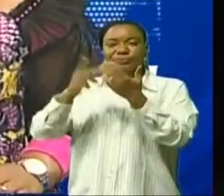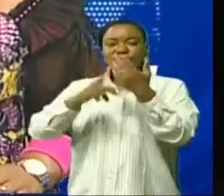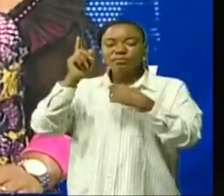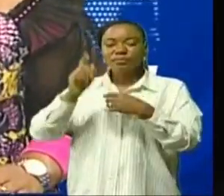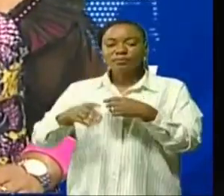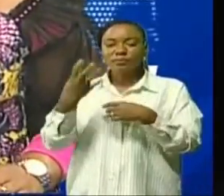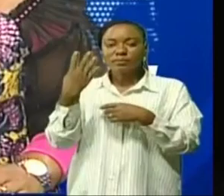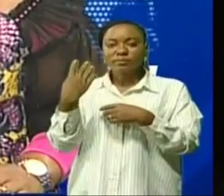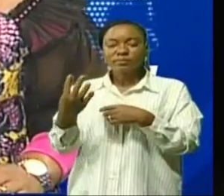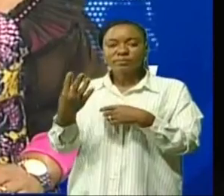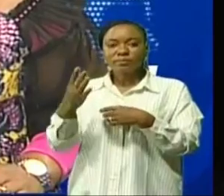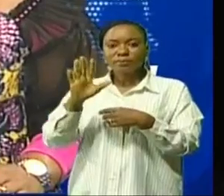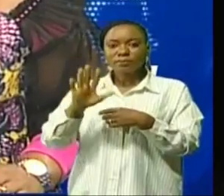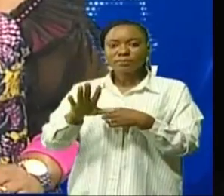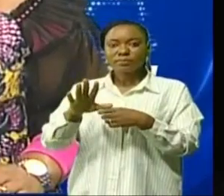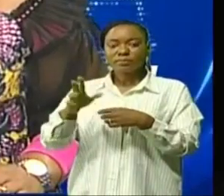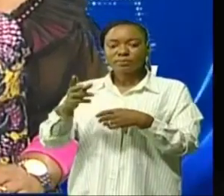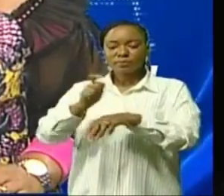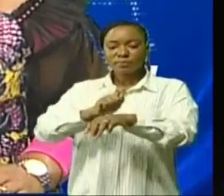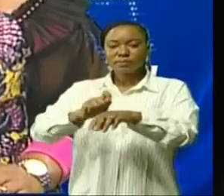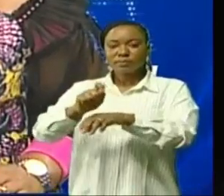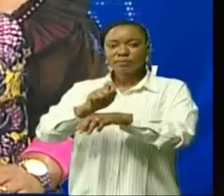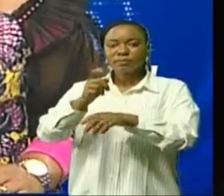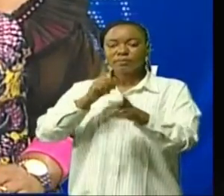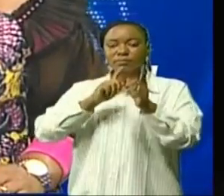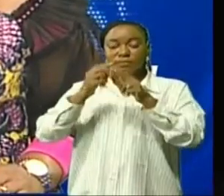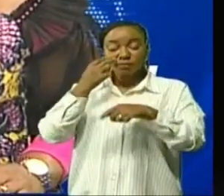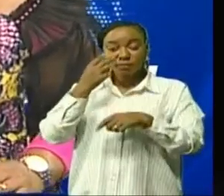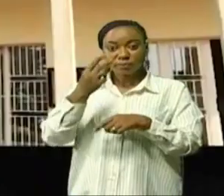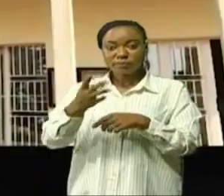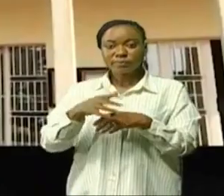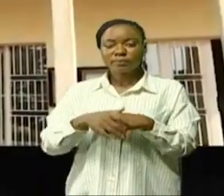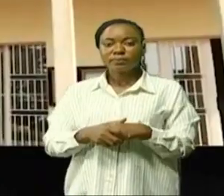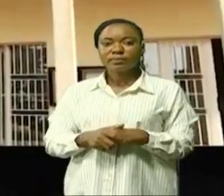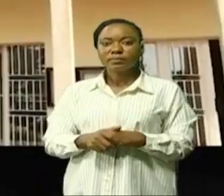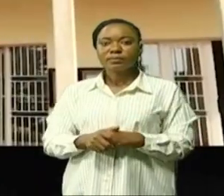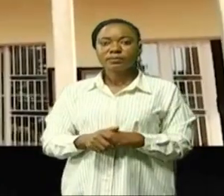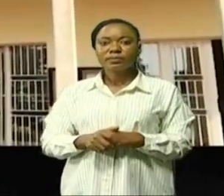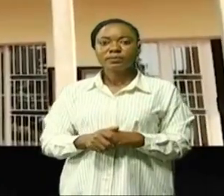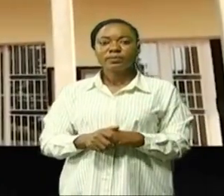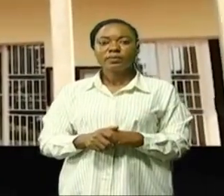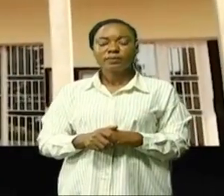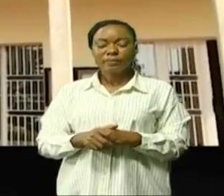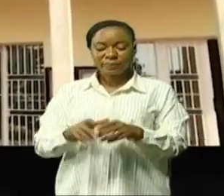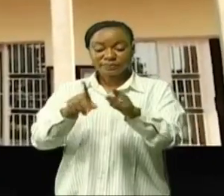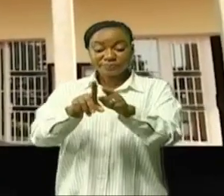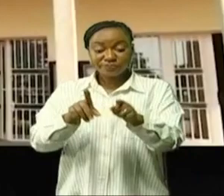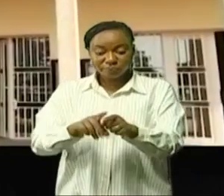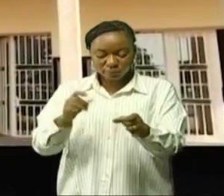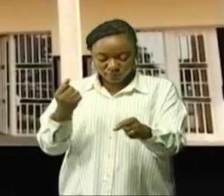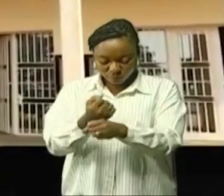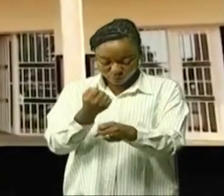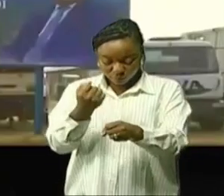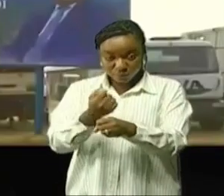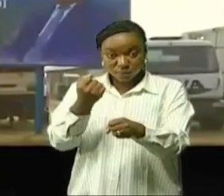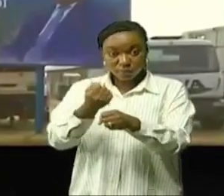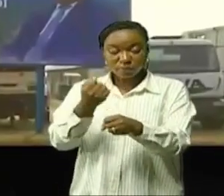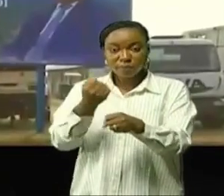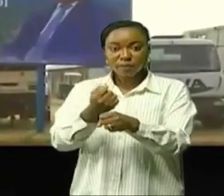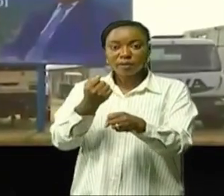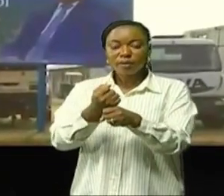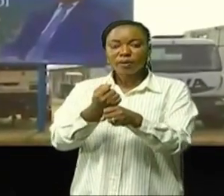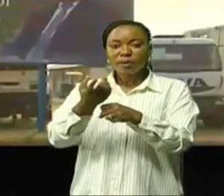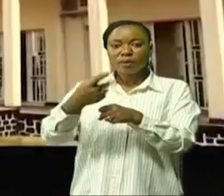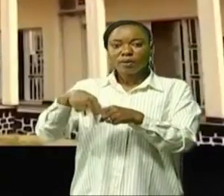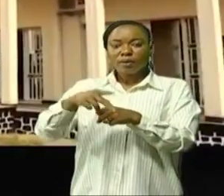145 territoires lancé dans cette partie du pays Regardez La réhabilitation et la modernisation de certains ouvrages de la province de